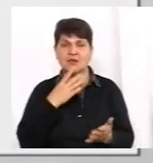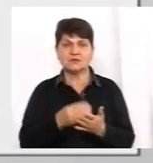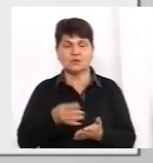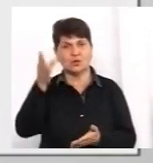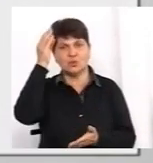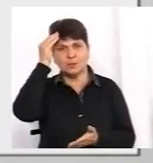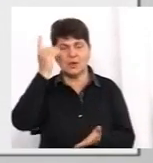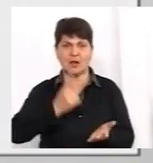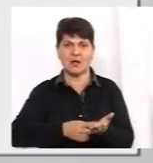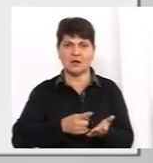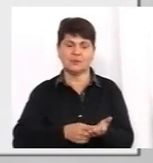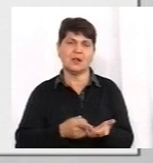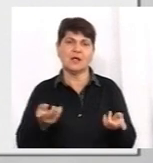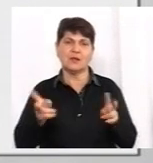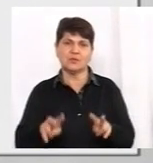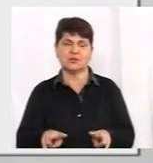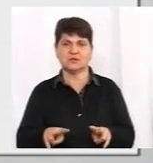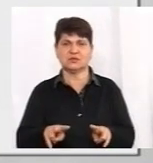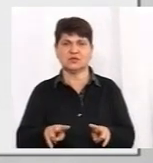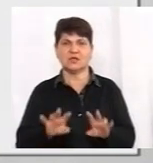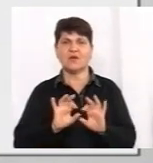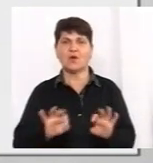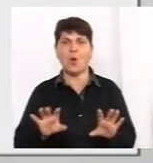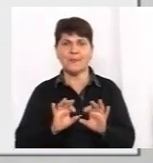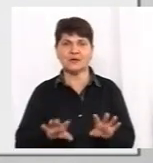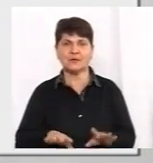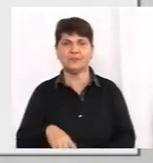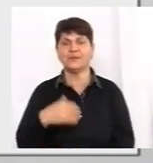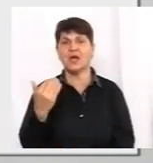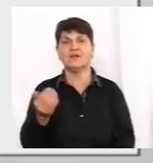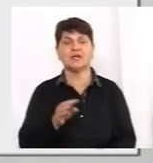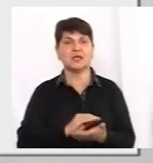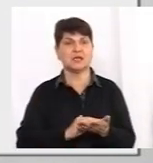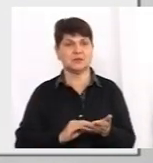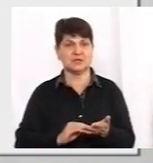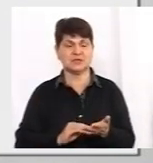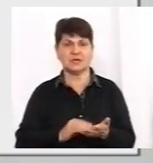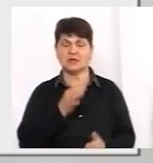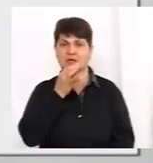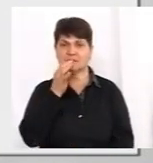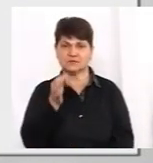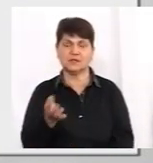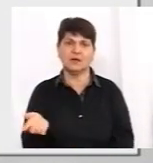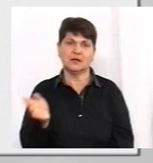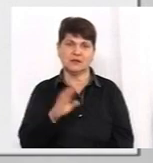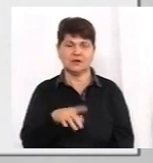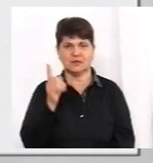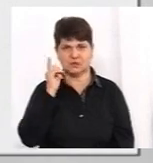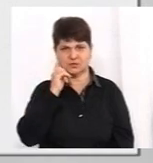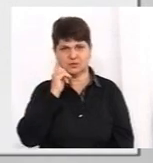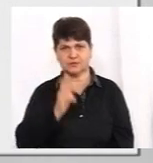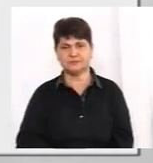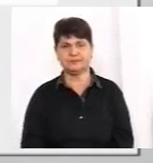просили залишати у коментарях. Що, власне, ви написали, яке обіцяли, озвучуємо далі. Давайте почуємо.